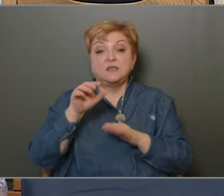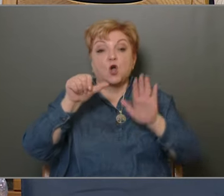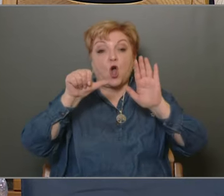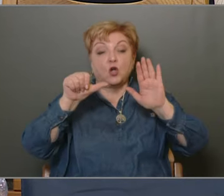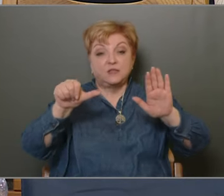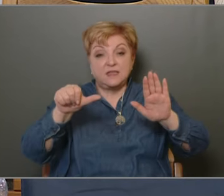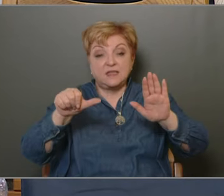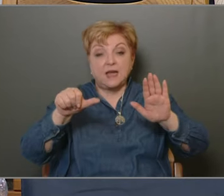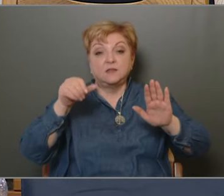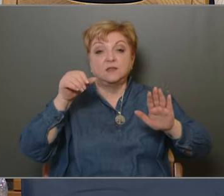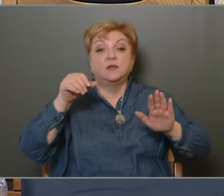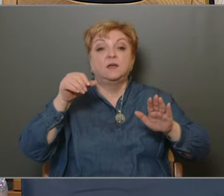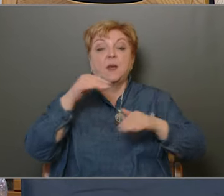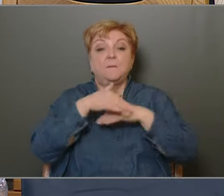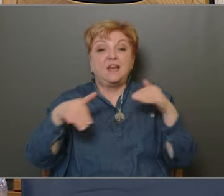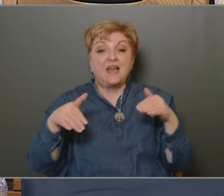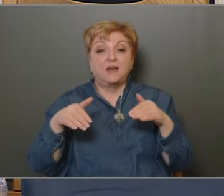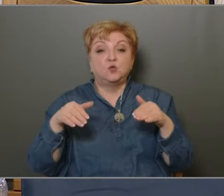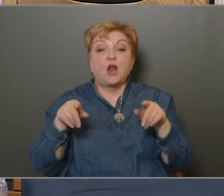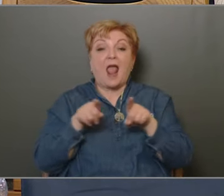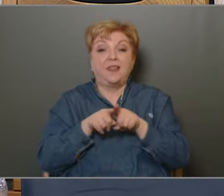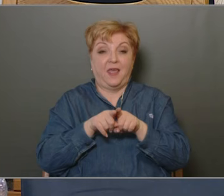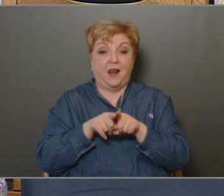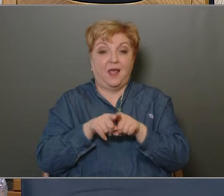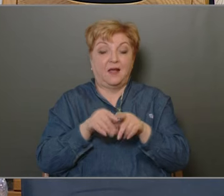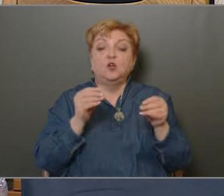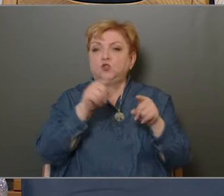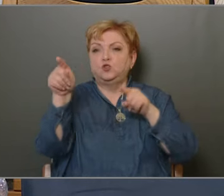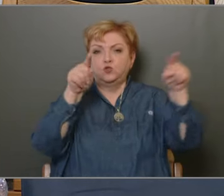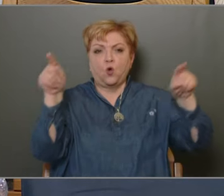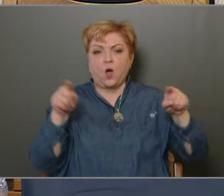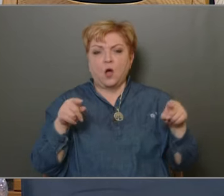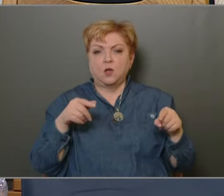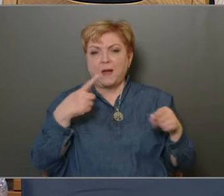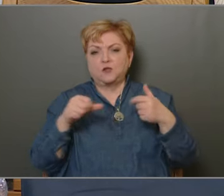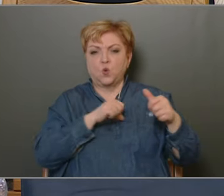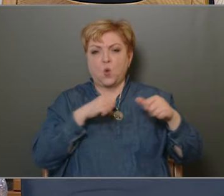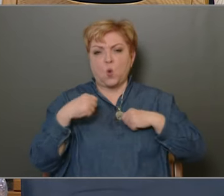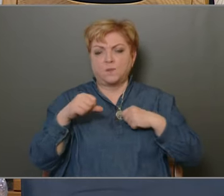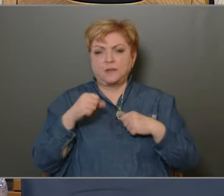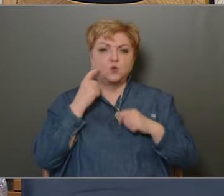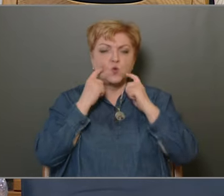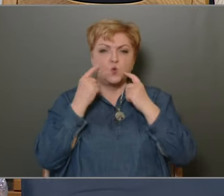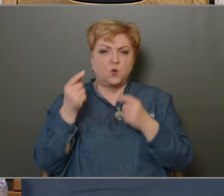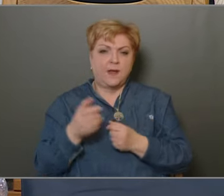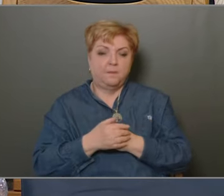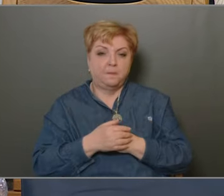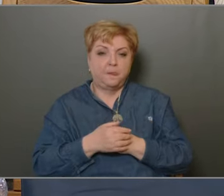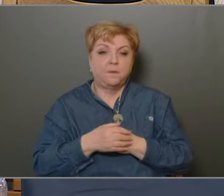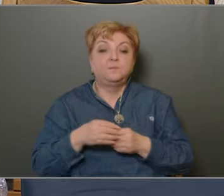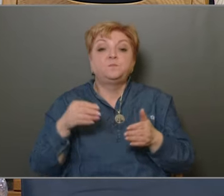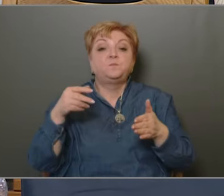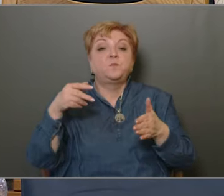forintos egyenleg. Sokan örülnének ekkora számna, gondolom, a más önkormányzatok tekintetében. Bevételeknél látszik, hogy a központi